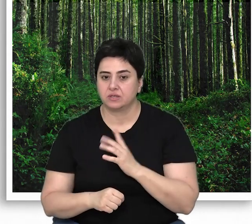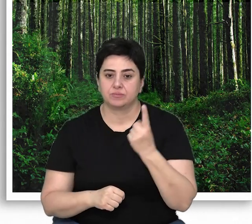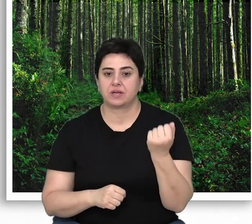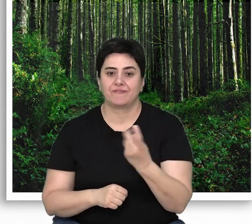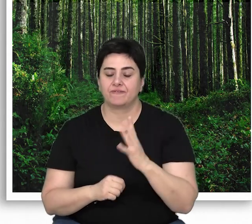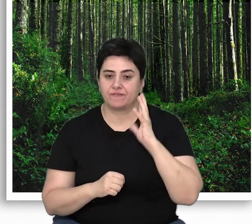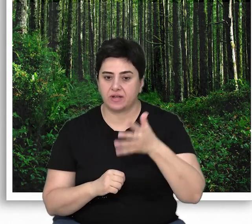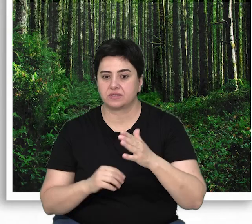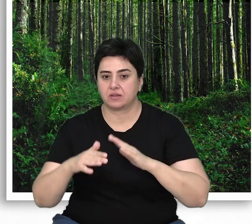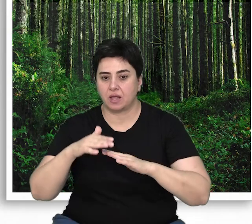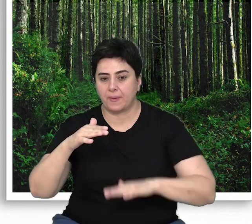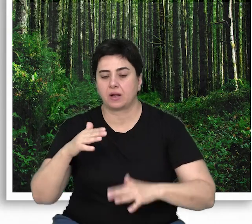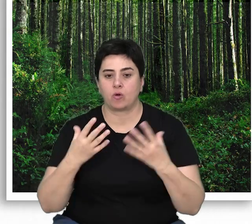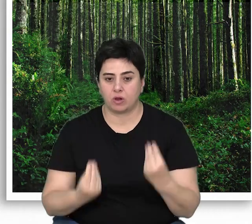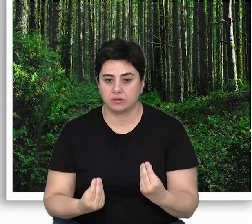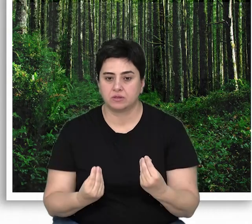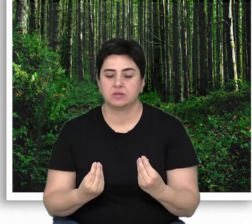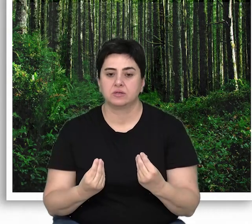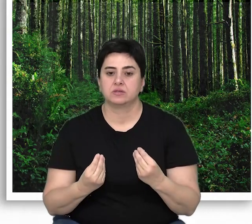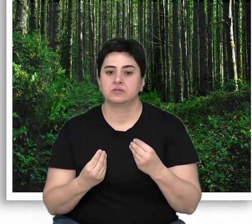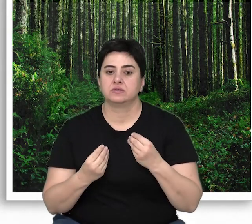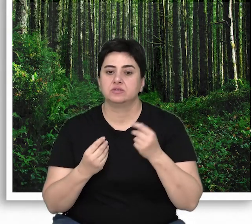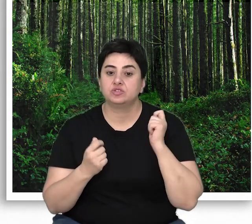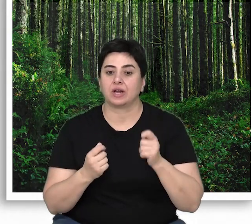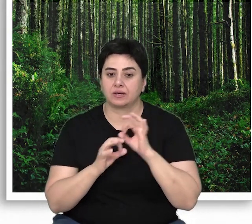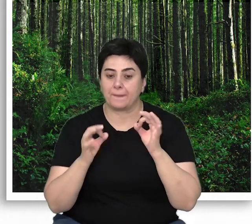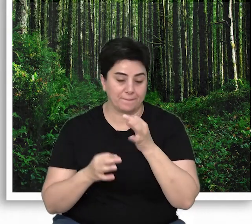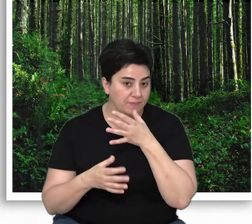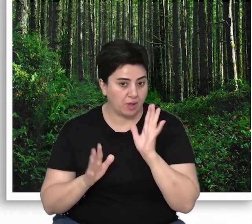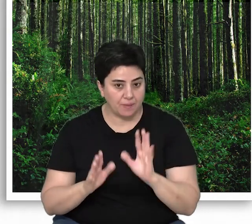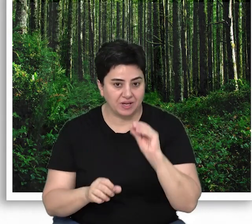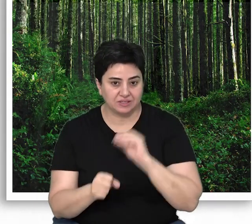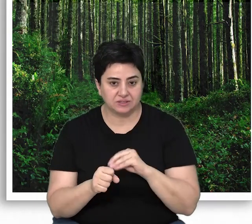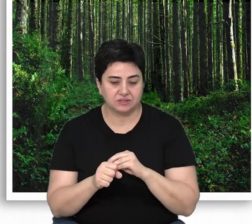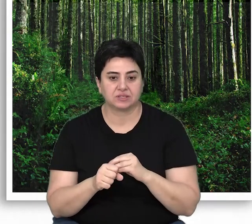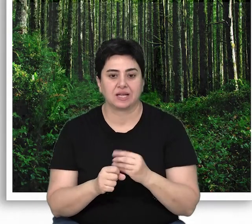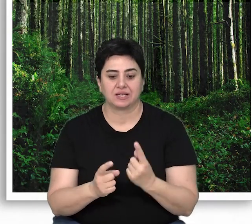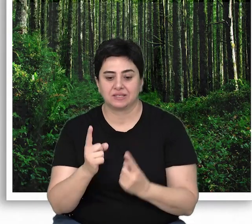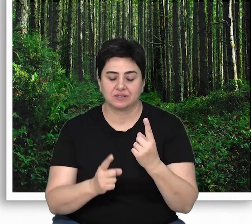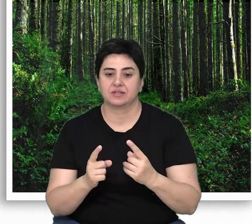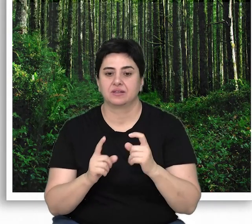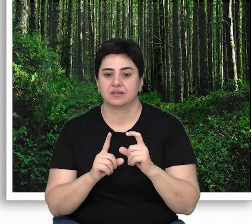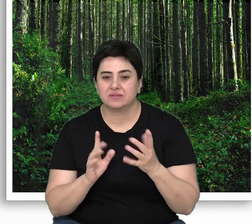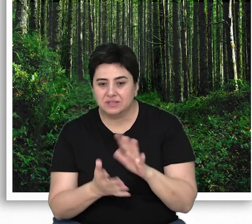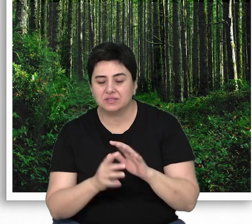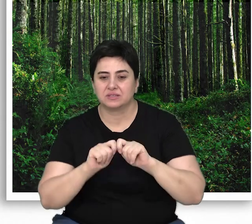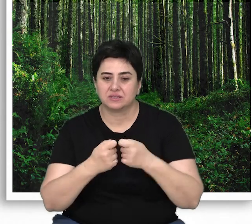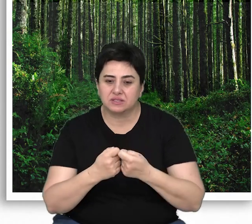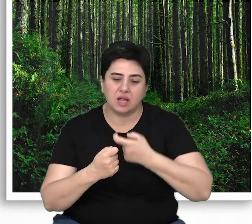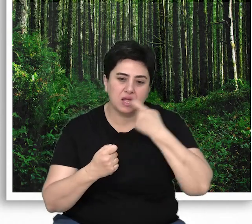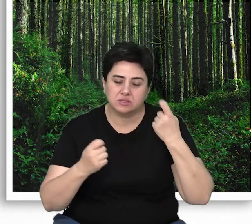genellikle birden fazla tabakalılık gösteren, kesin şart olmamakla birlikte, içinde dikili kuru, devrik,